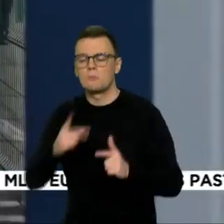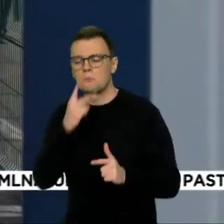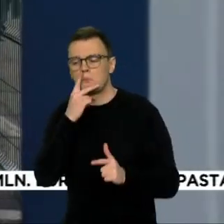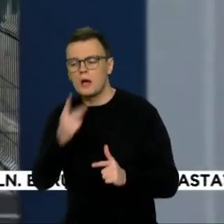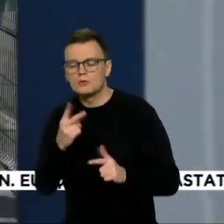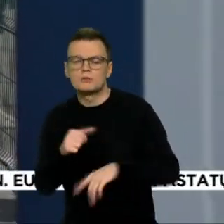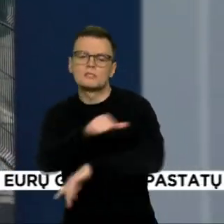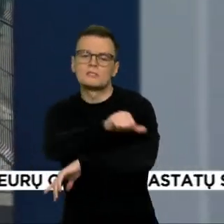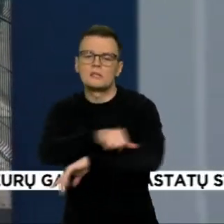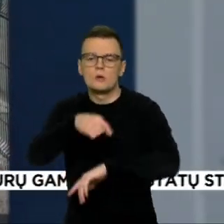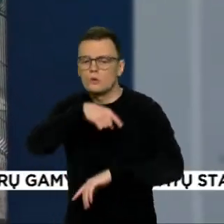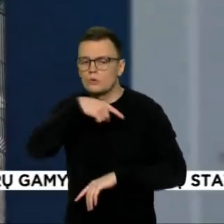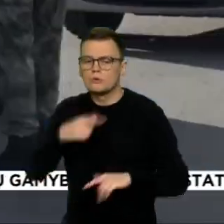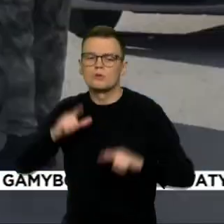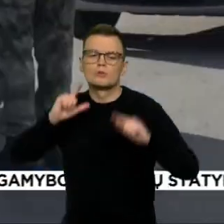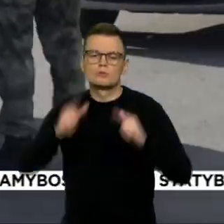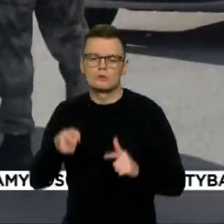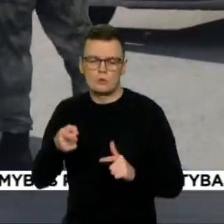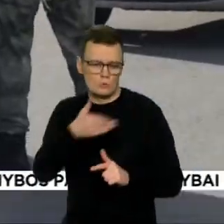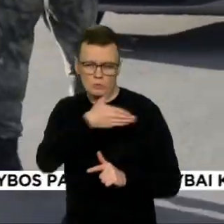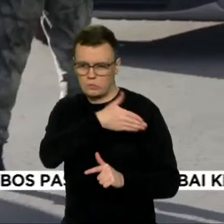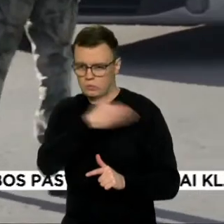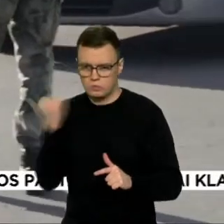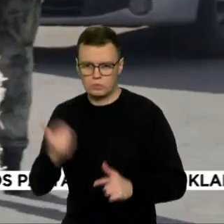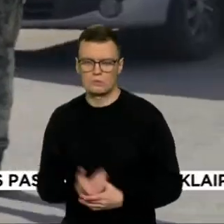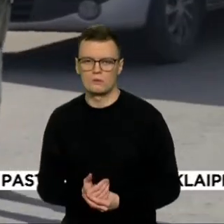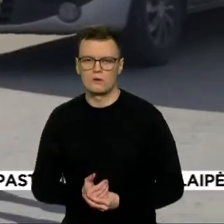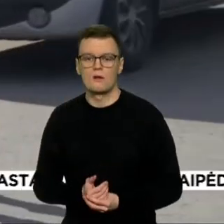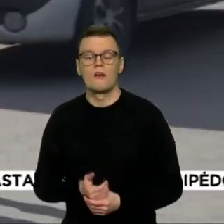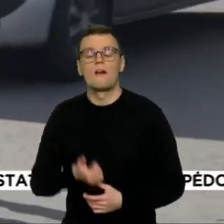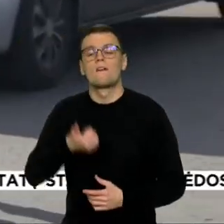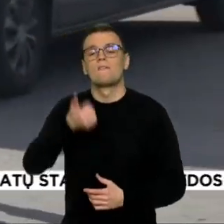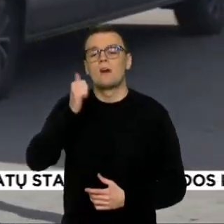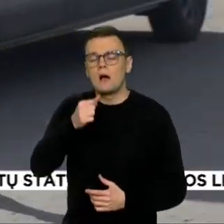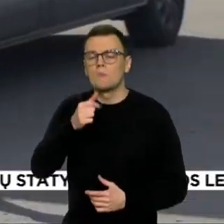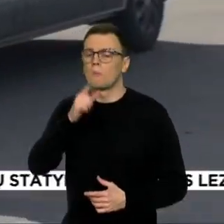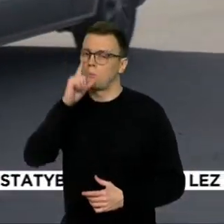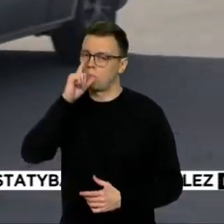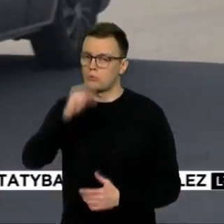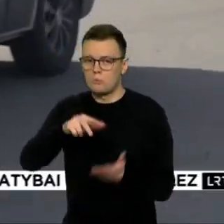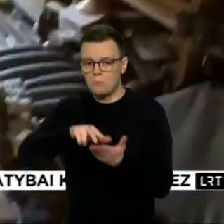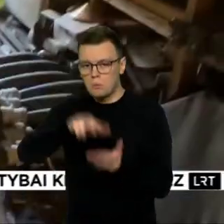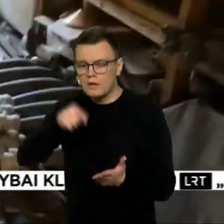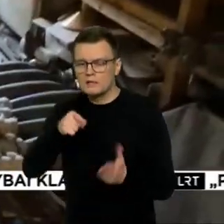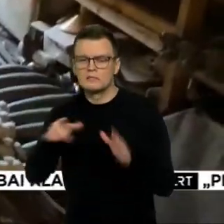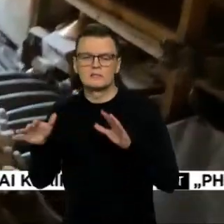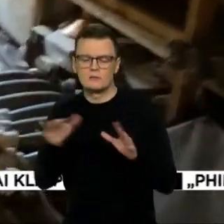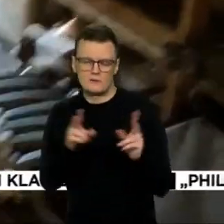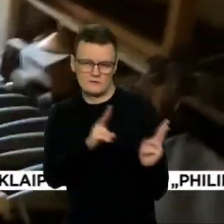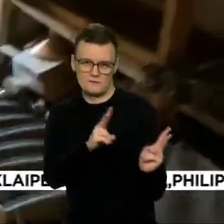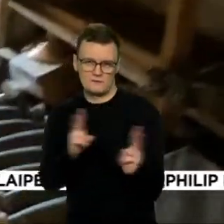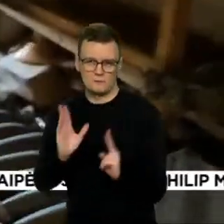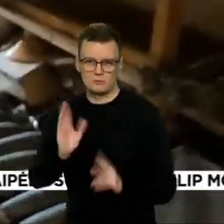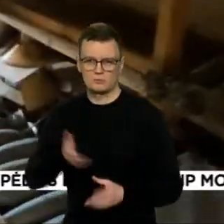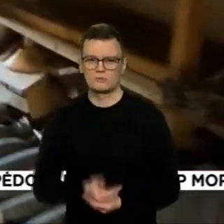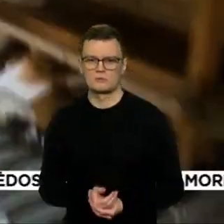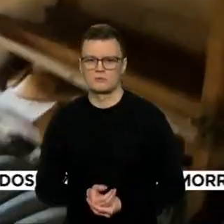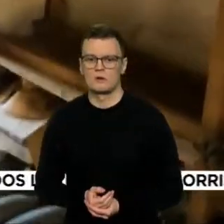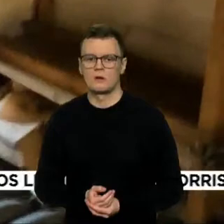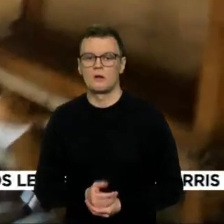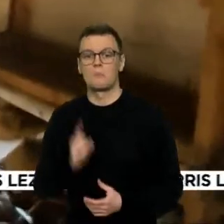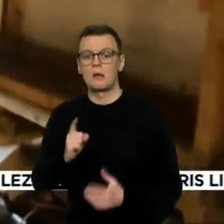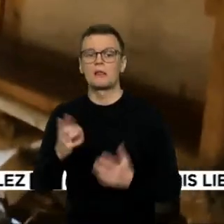Vakar Vladimiras Putinos okupuotų teritorijų aneksiją įtvirtino, pabrėždamas, kad ten situacija stabilizuosis. Bet Hersonos rytėje